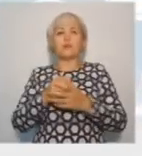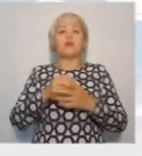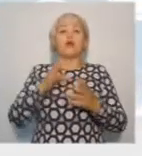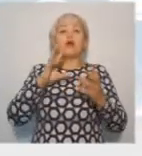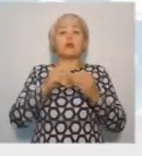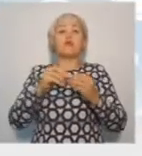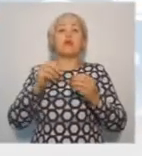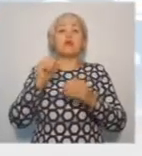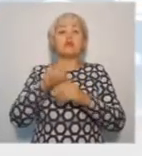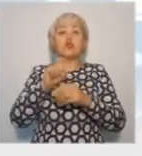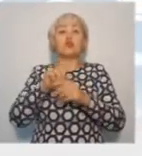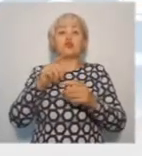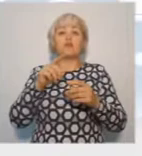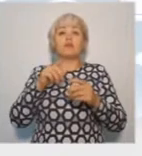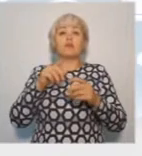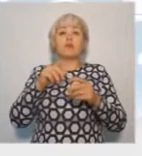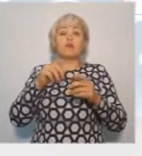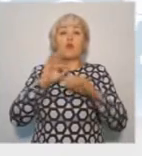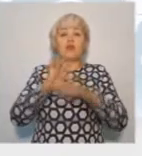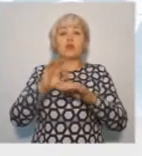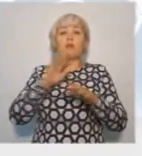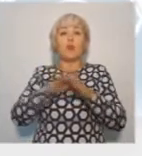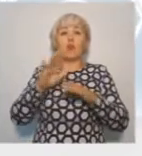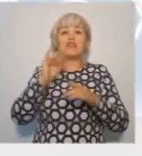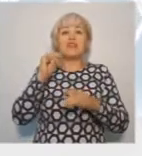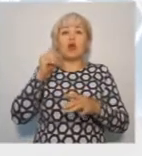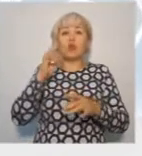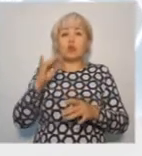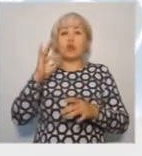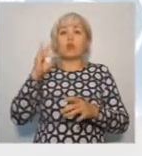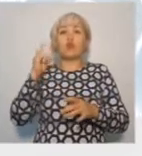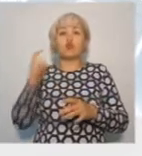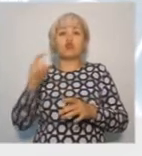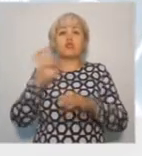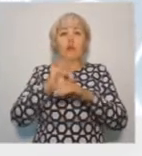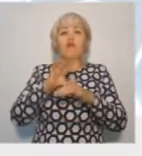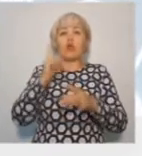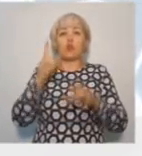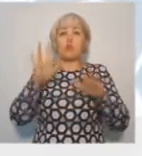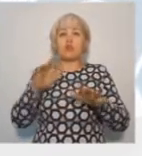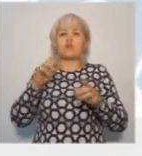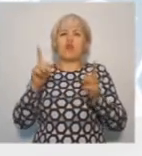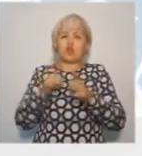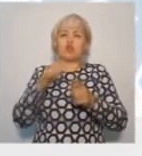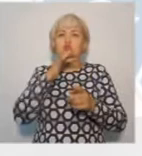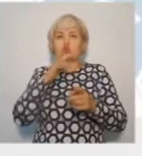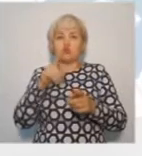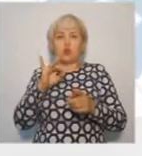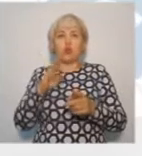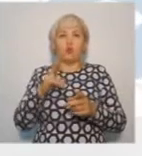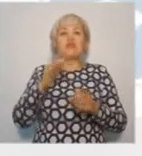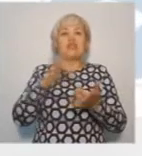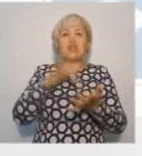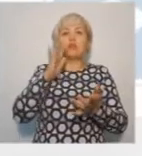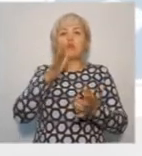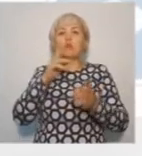подразделений – проведение полной диагностики онкологических заболеваний в одном месте, в кратчайшие сроки. В центрах будут предусмотрены все диагностические